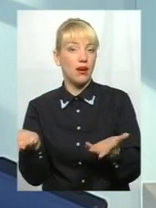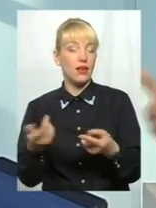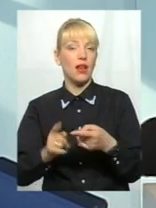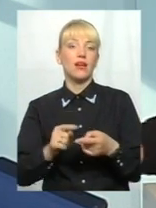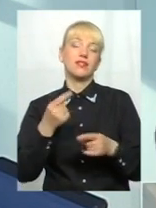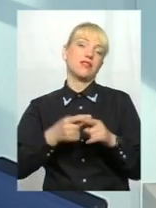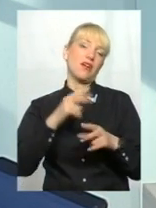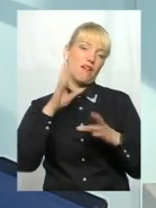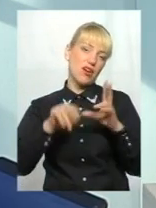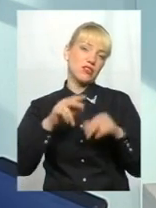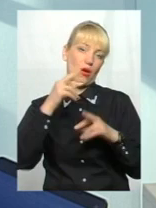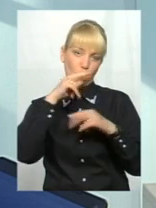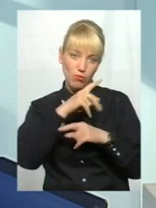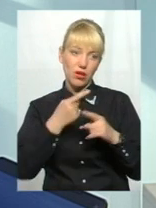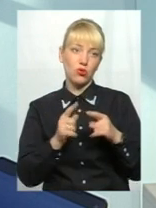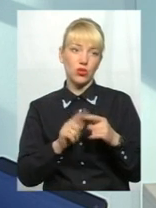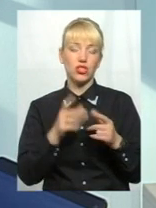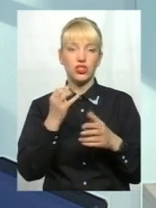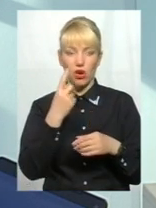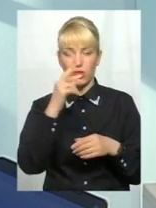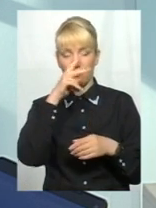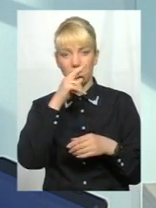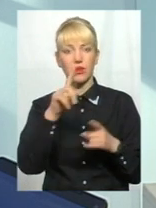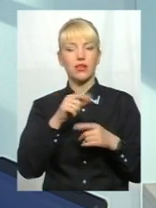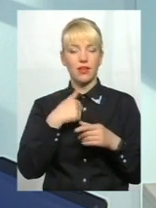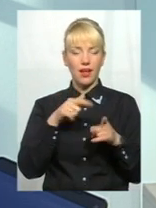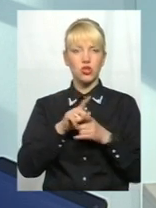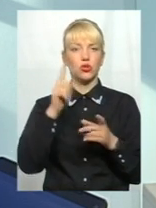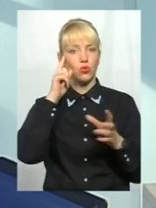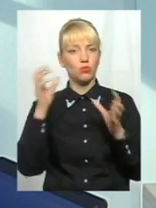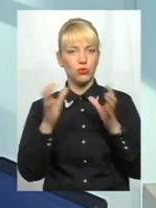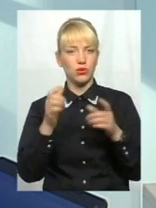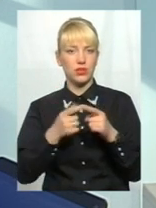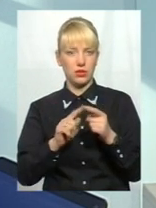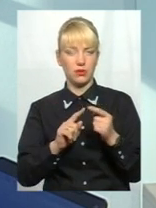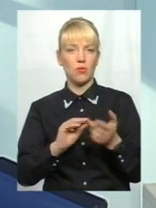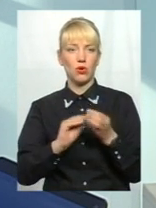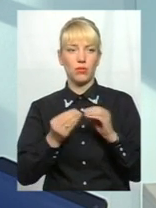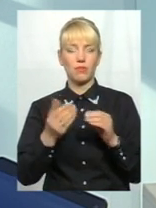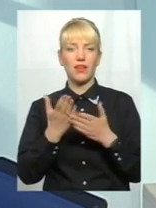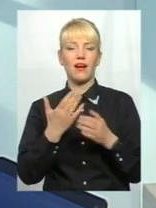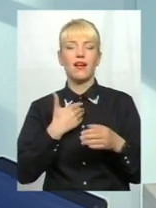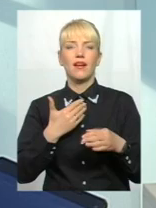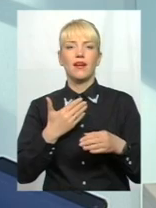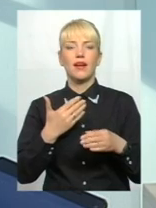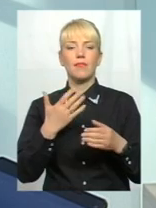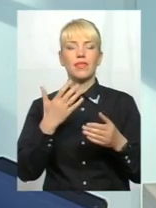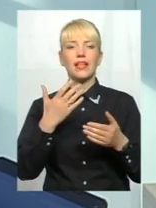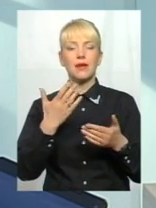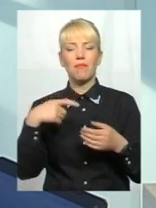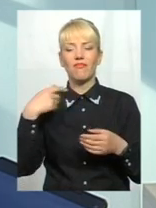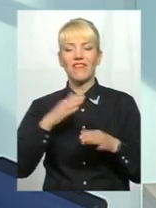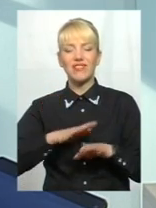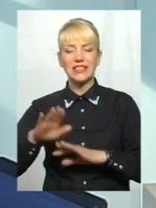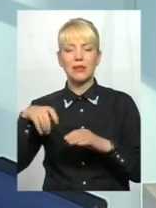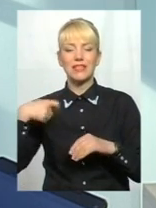стосується ще однієї сфери, якою я теж опікуюся вільний від роботи час, я віце-президент Національно-ліпійського комітету, так